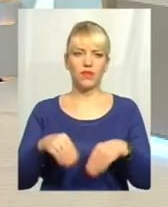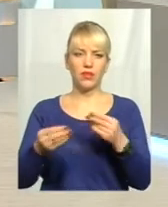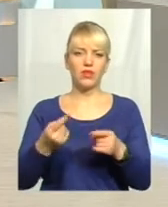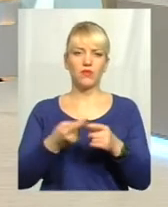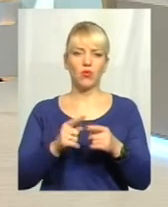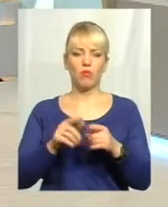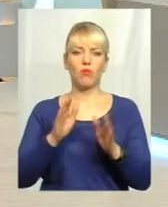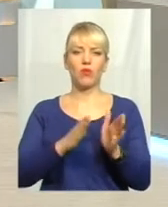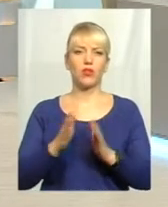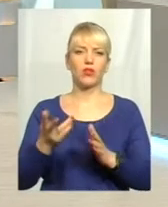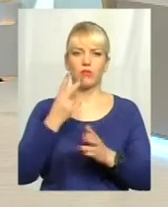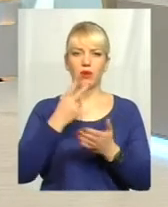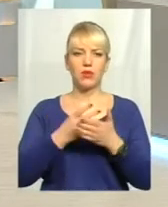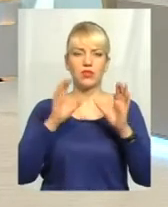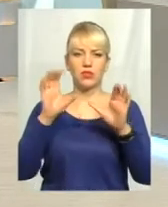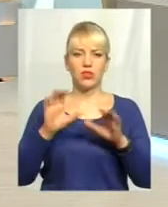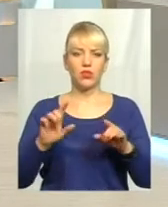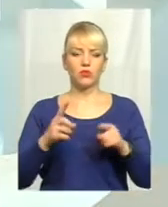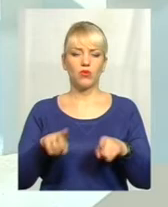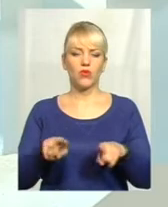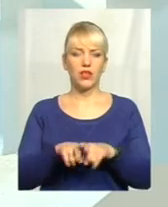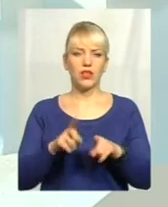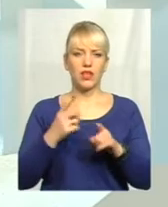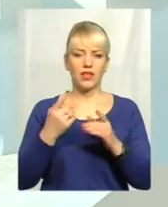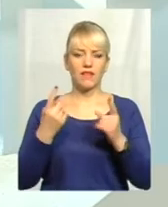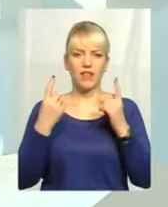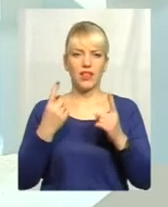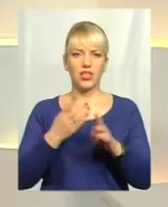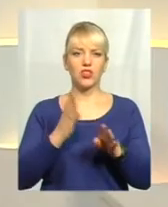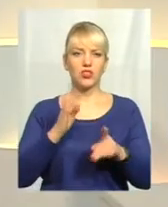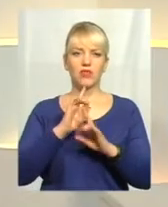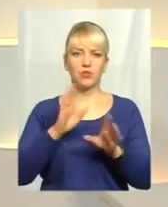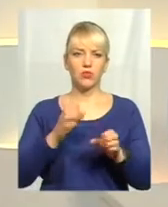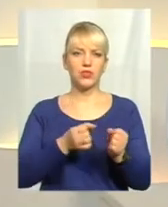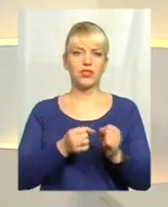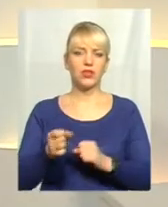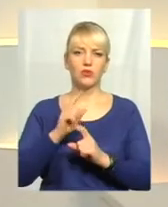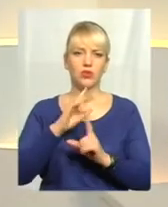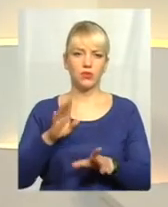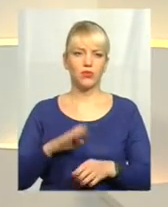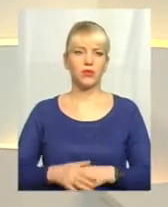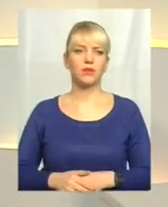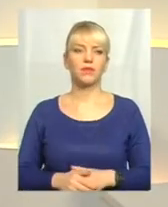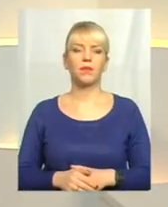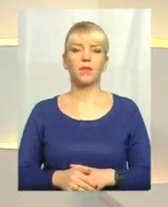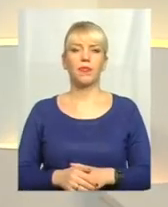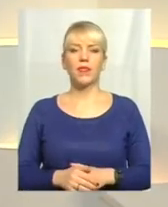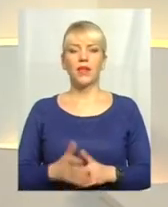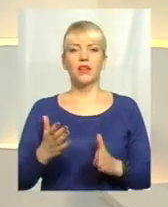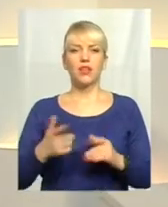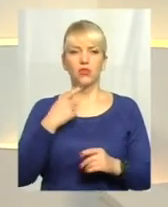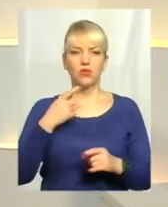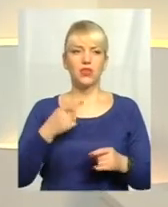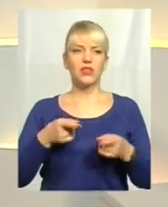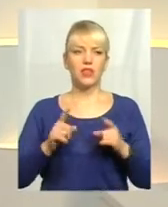законодавством. Тому вже таких великих черг або затримок, звичайно, не буде. Ну, якщо реально описати